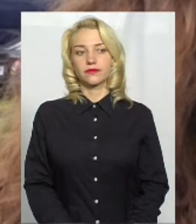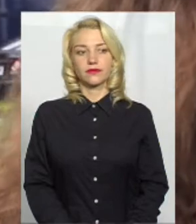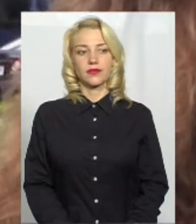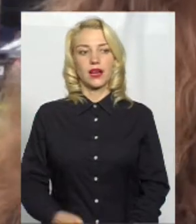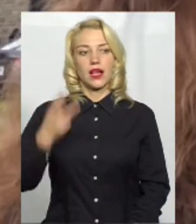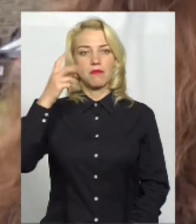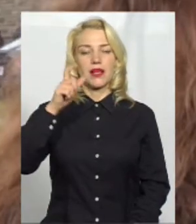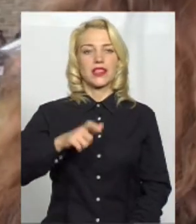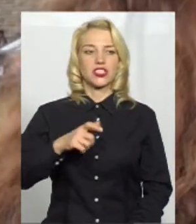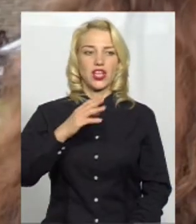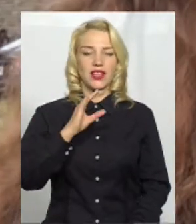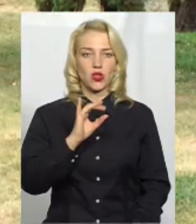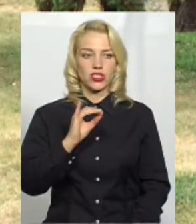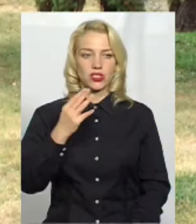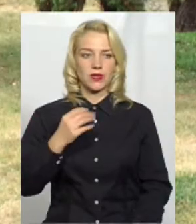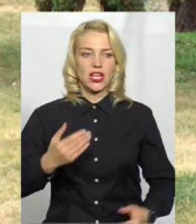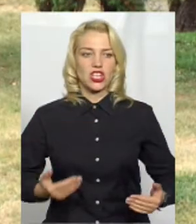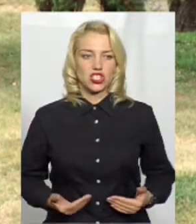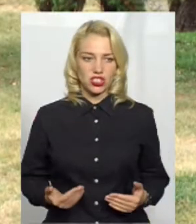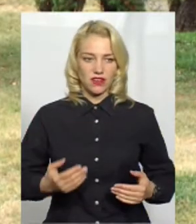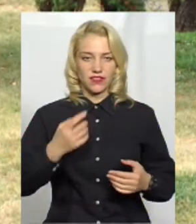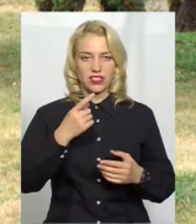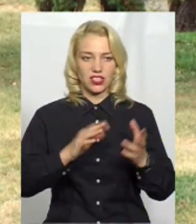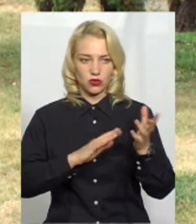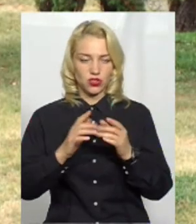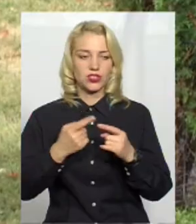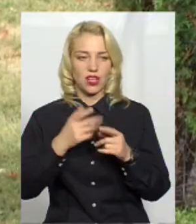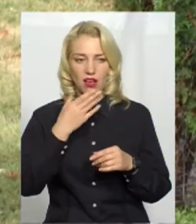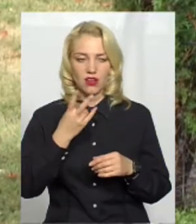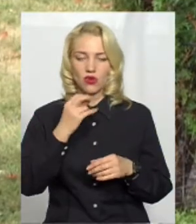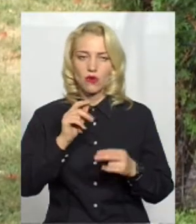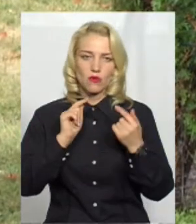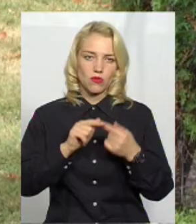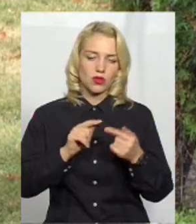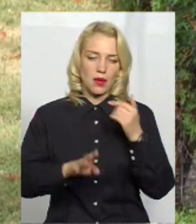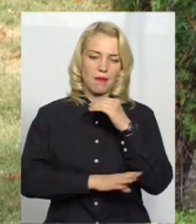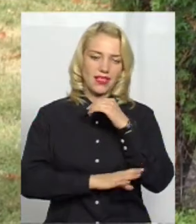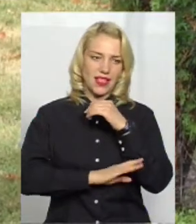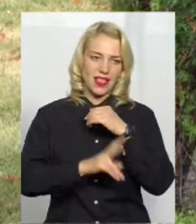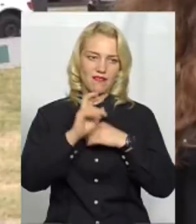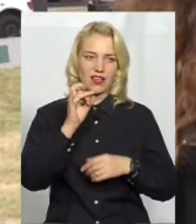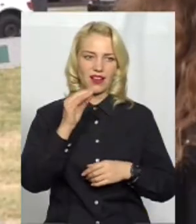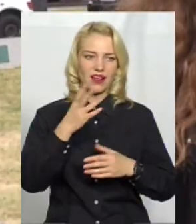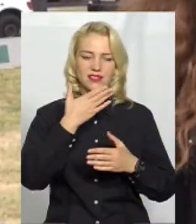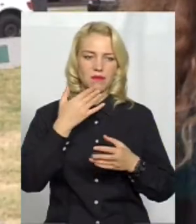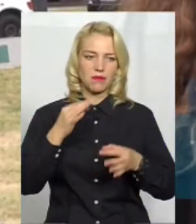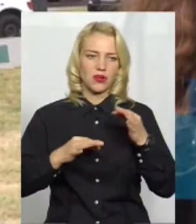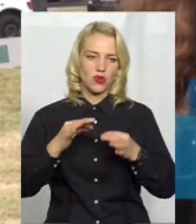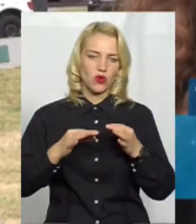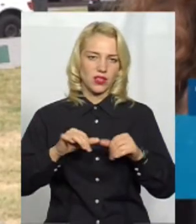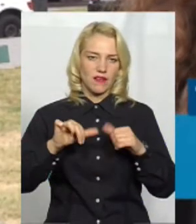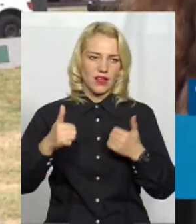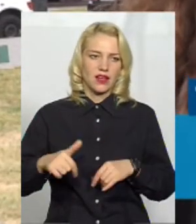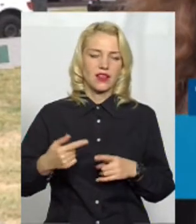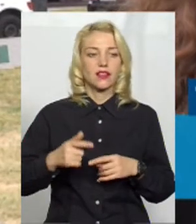Хмельничанка Ірина Шевчук каже, живі топіарії – це гарно. Та вона проти використання металевого каркасу, бо це має неприродній вигляд. Можна просто